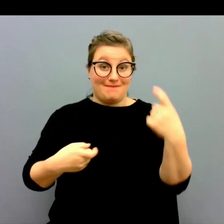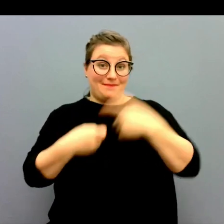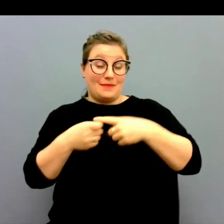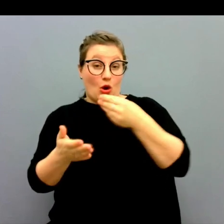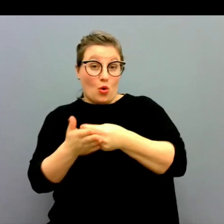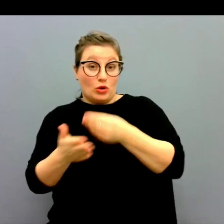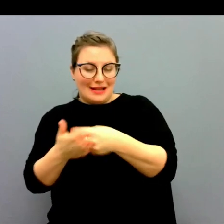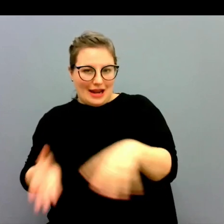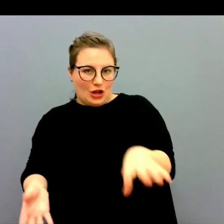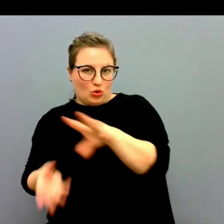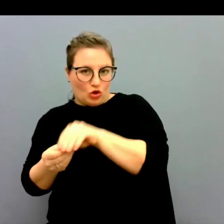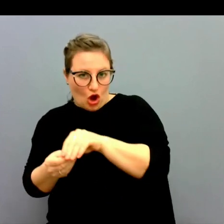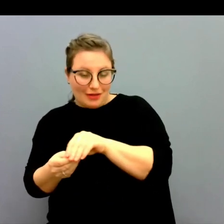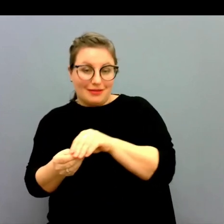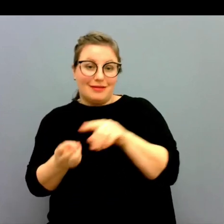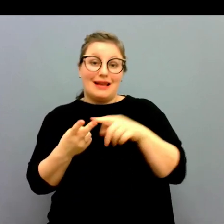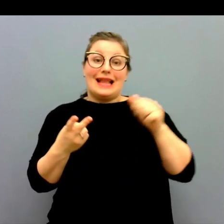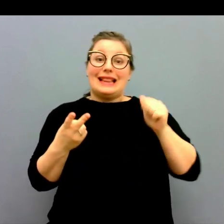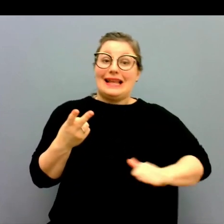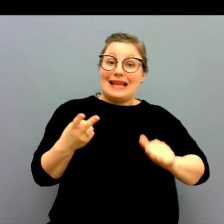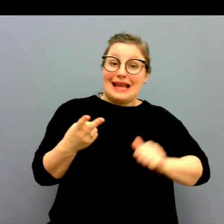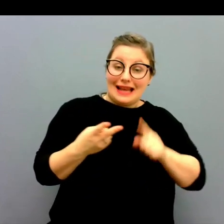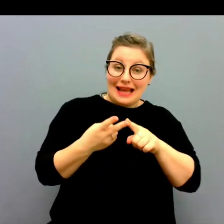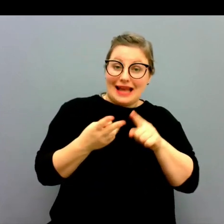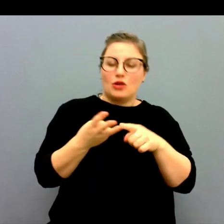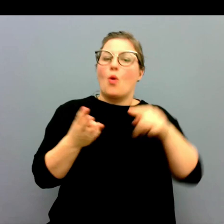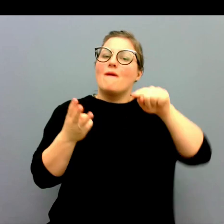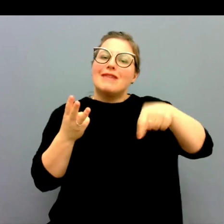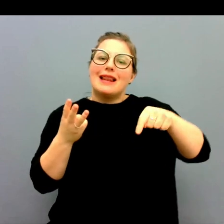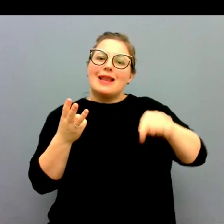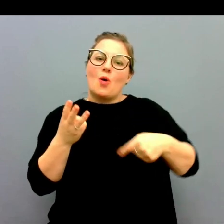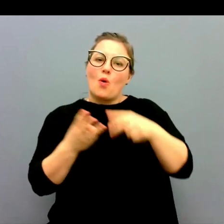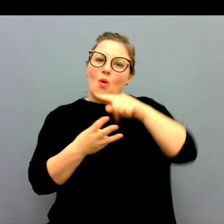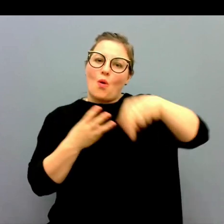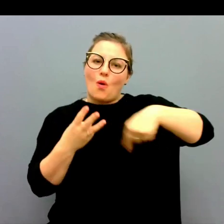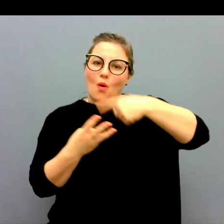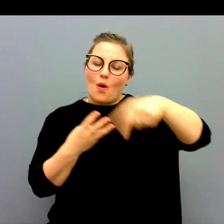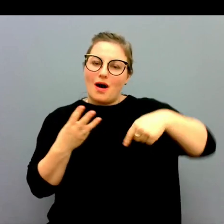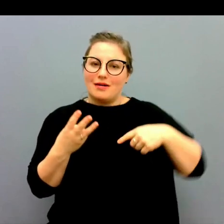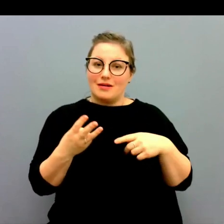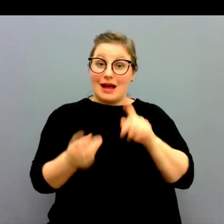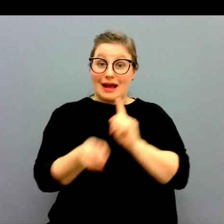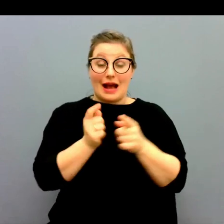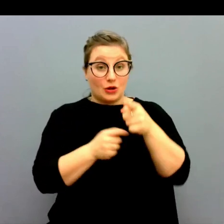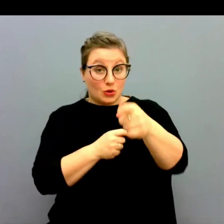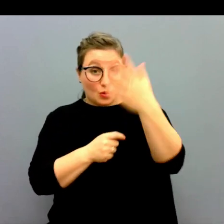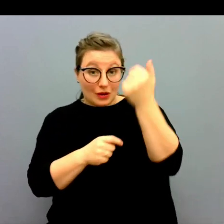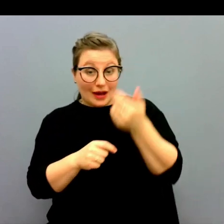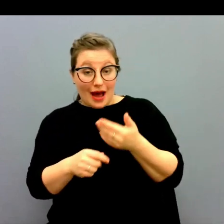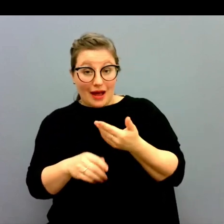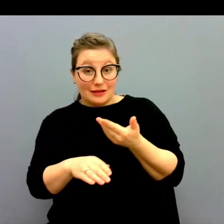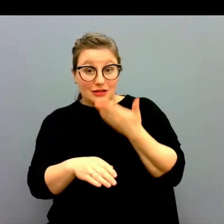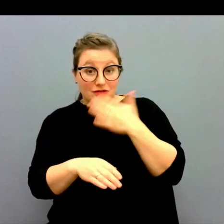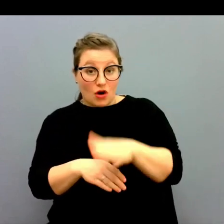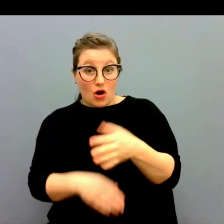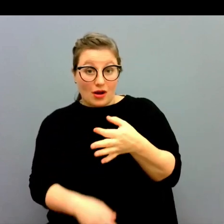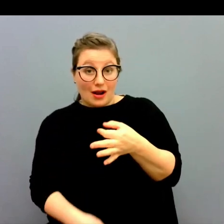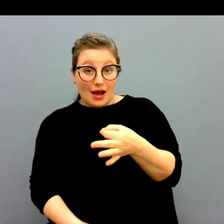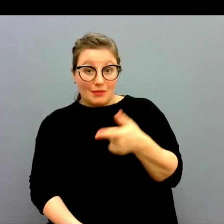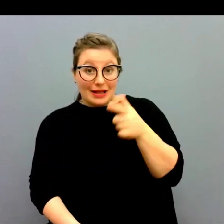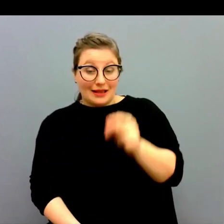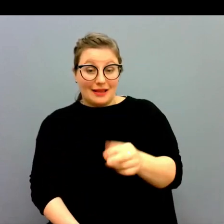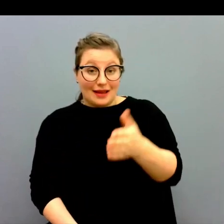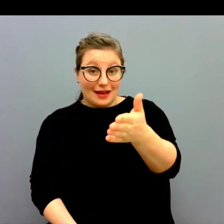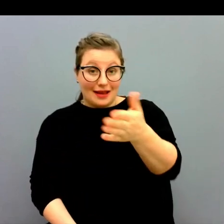Dels vad gäller kostnader totalt, tillgänglighet men också om villkor har påverkats. Kanske du kan svara bäst på Peter,